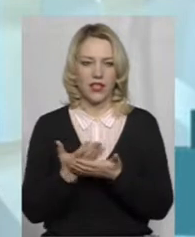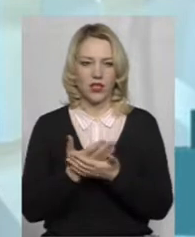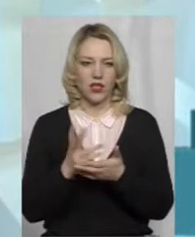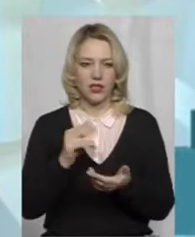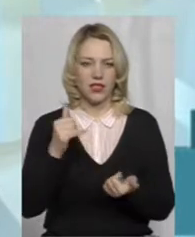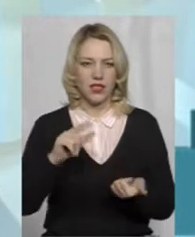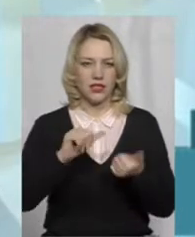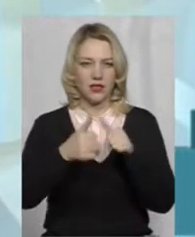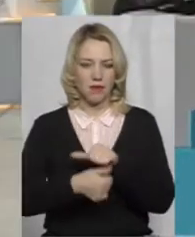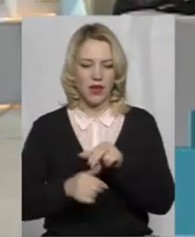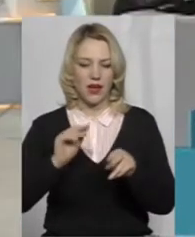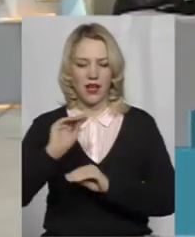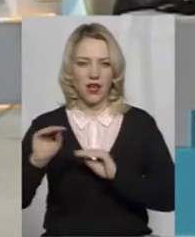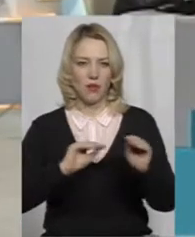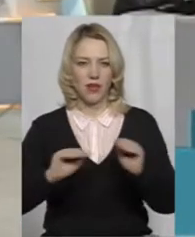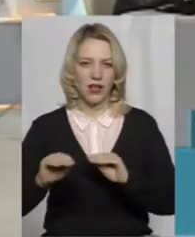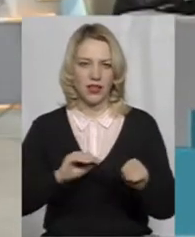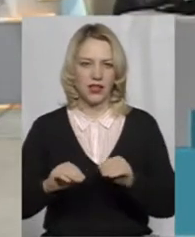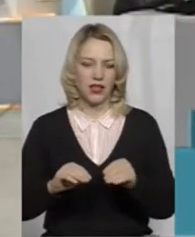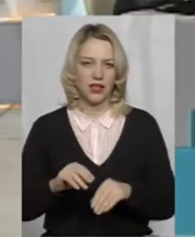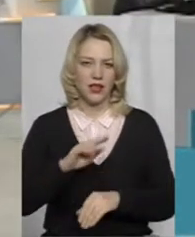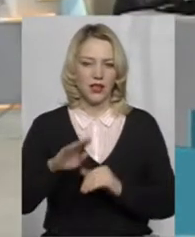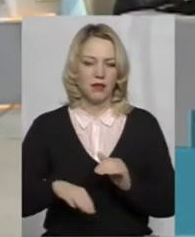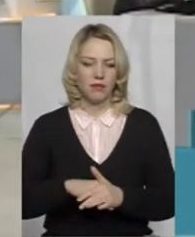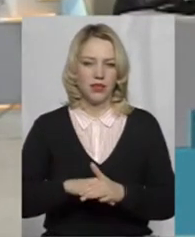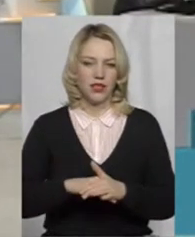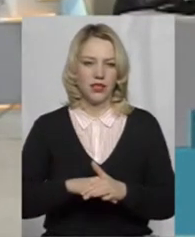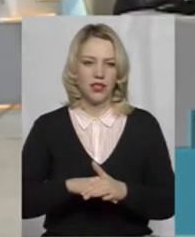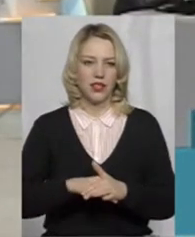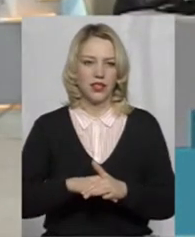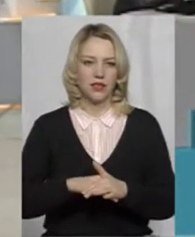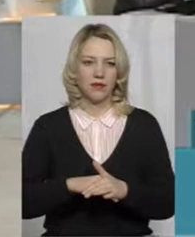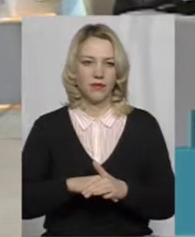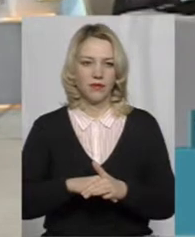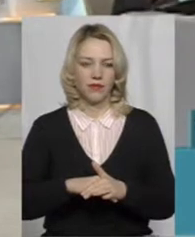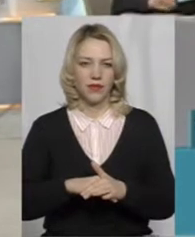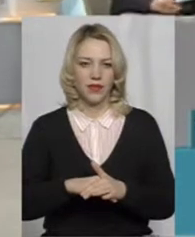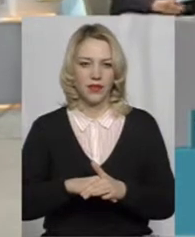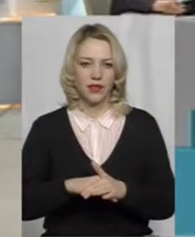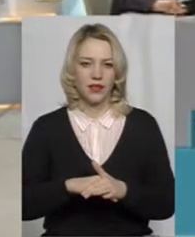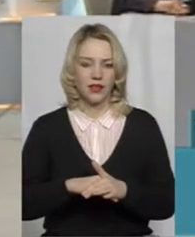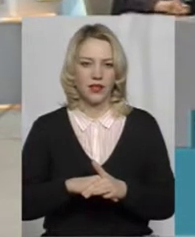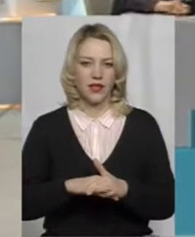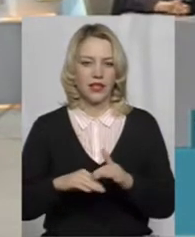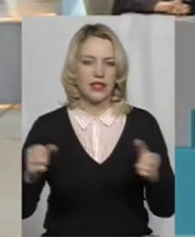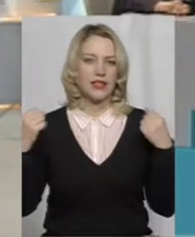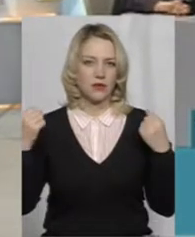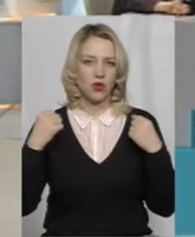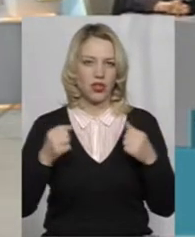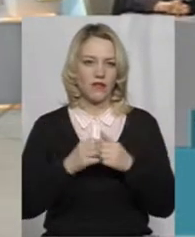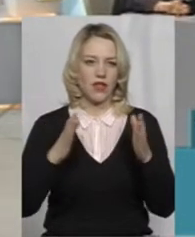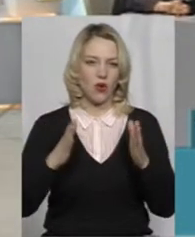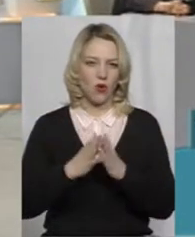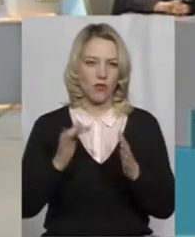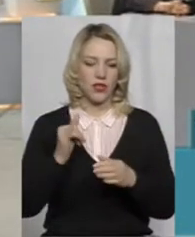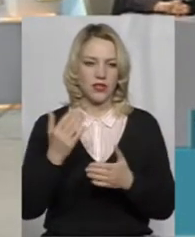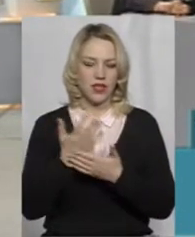переобладнаний під спортивний комплекс, зараз